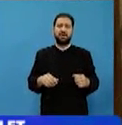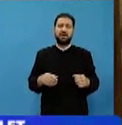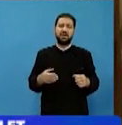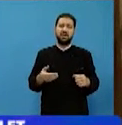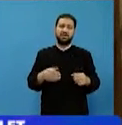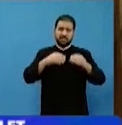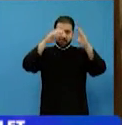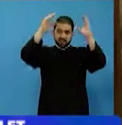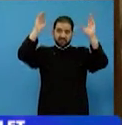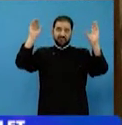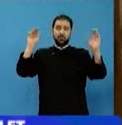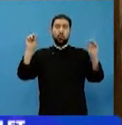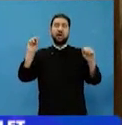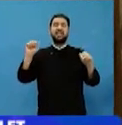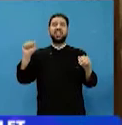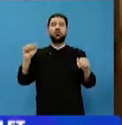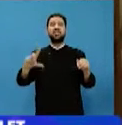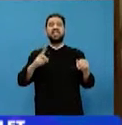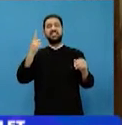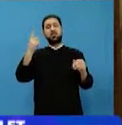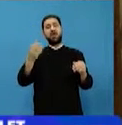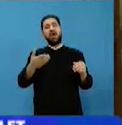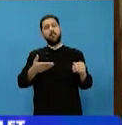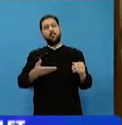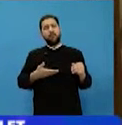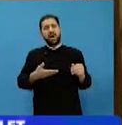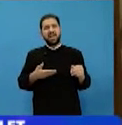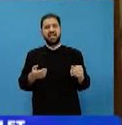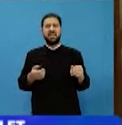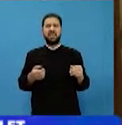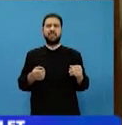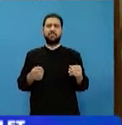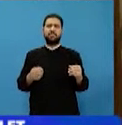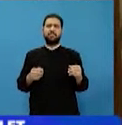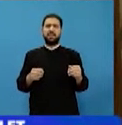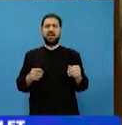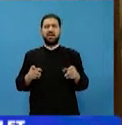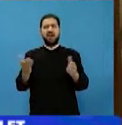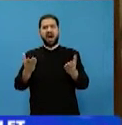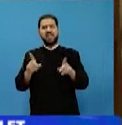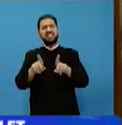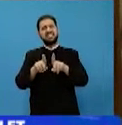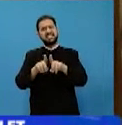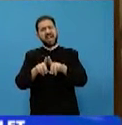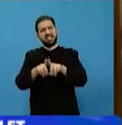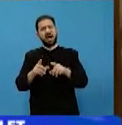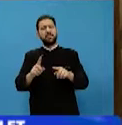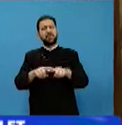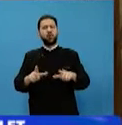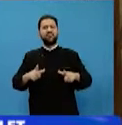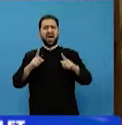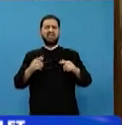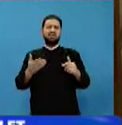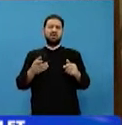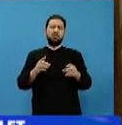părinților noștri duhovnicești din România. Mă gândesc la părintele Teofil Părianu sau la părintele Asenie Papacioc cu